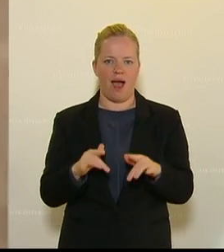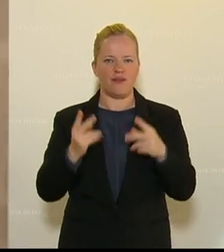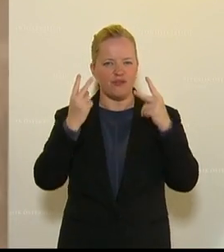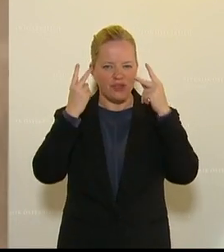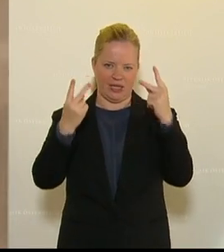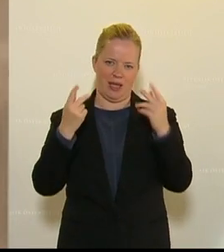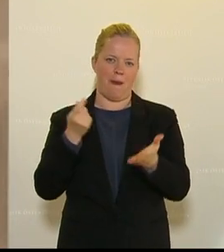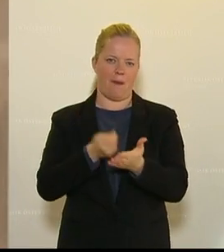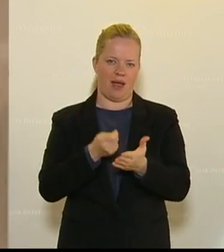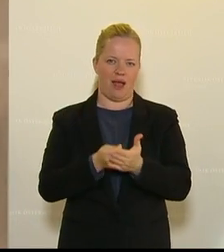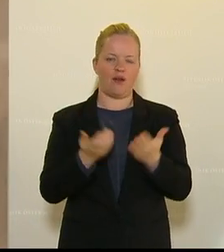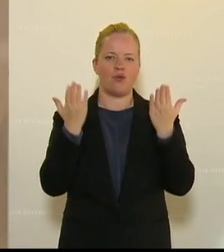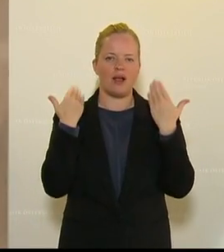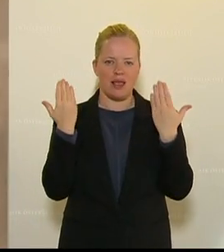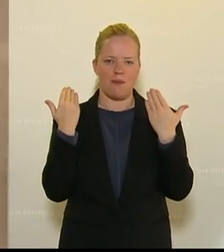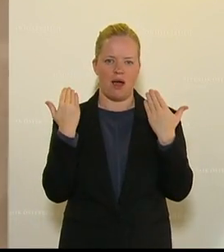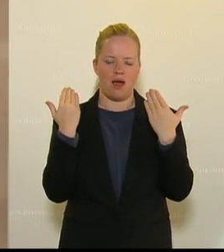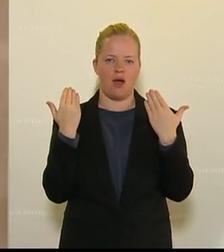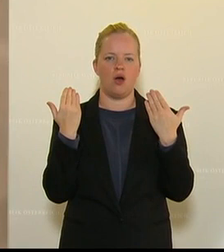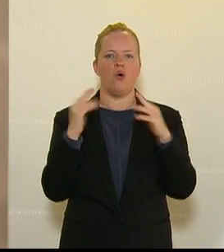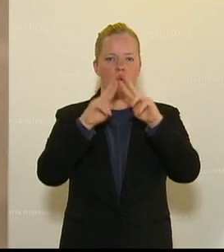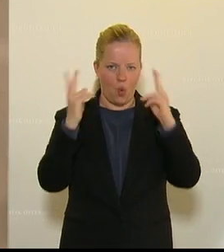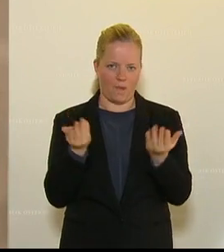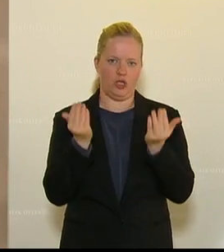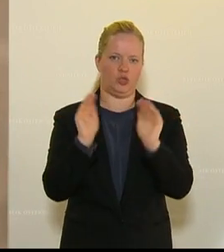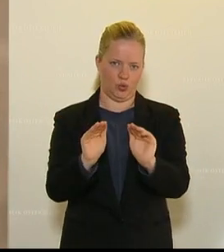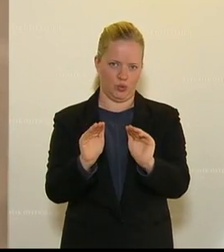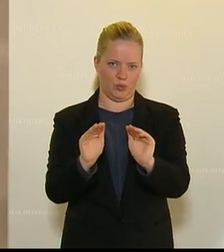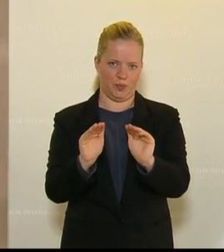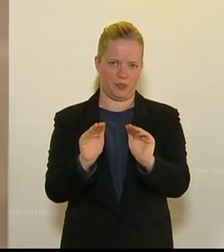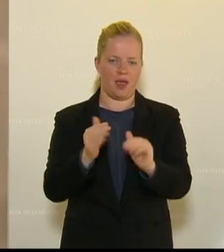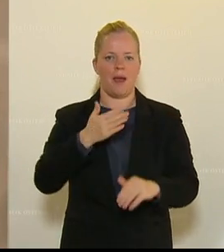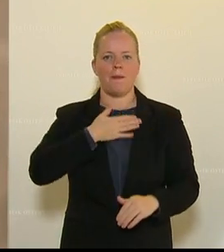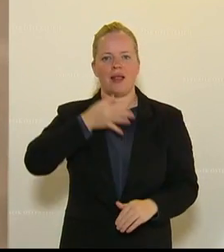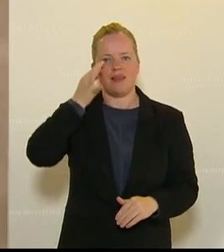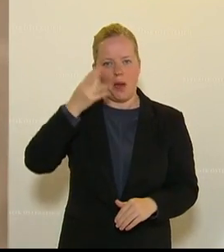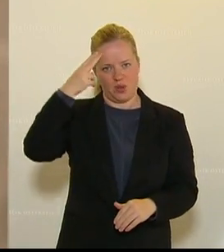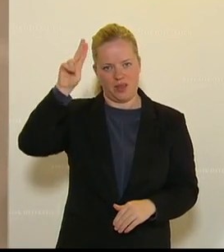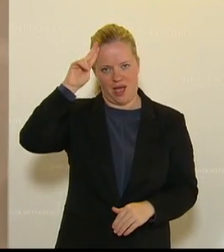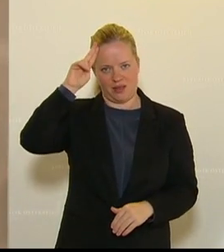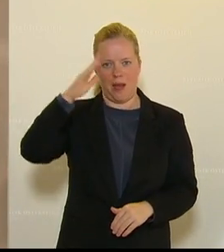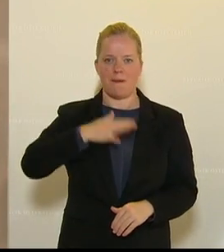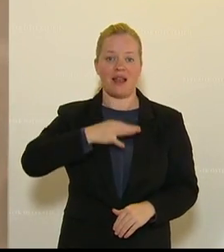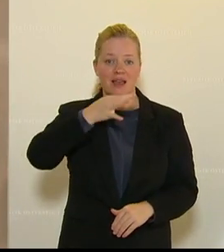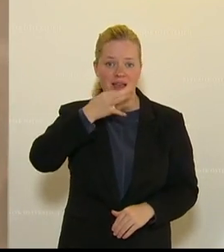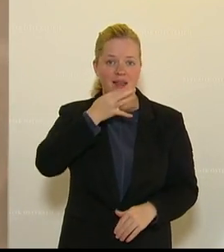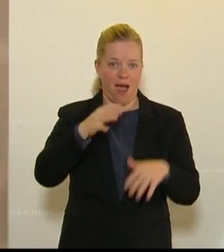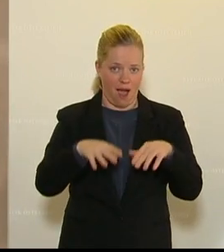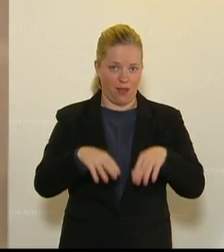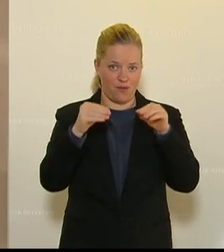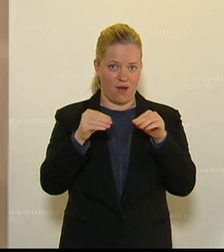Beitrag zum Klima- und Umweltschutz. Und meine Damen und Herren, ich habe meine Rede hier begonnen